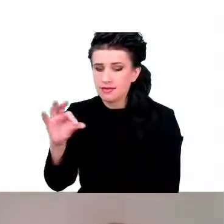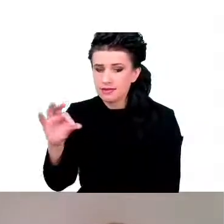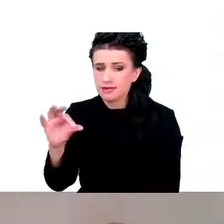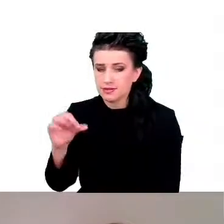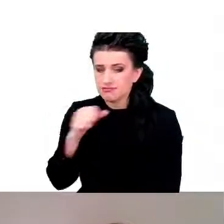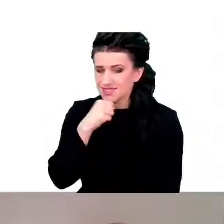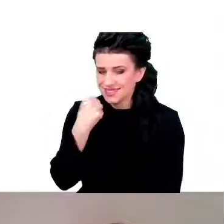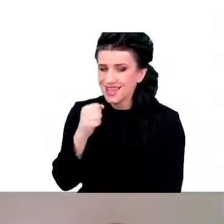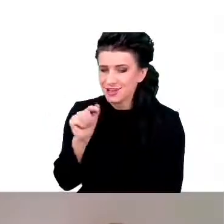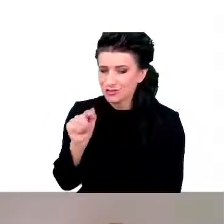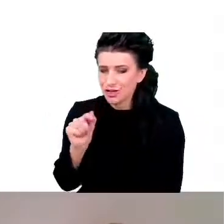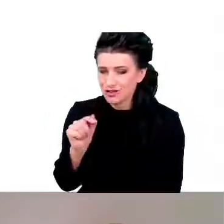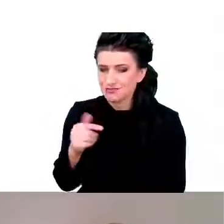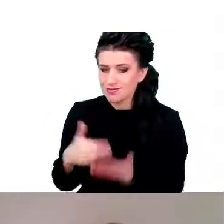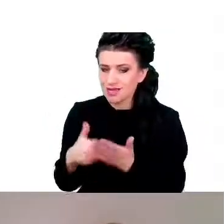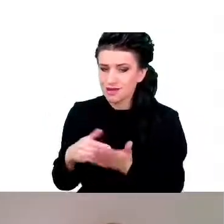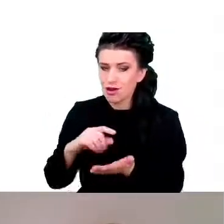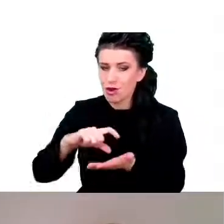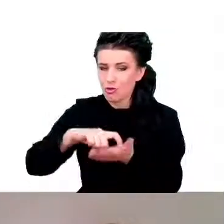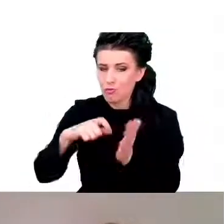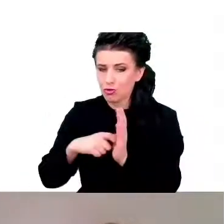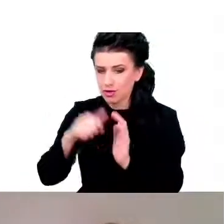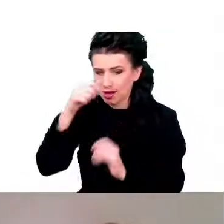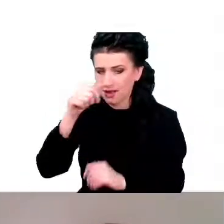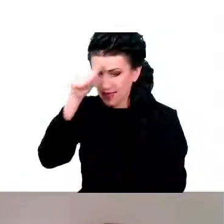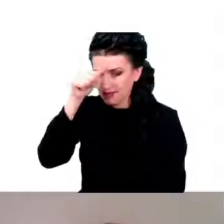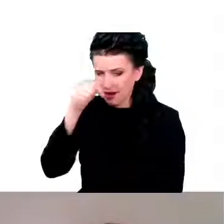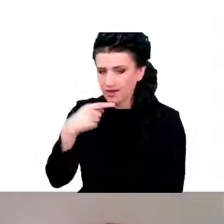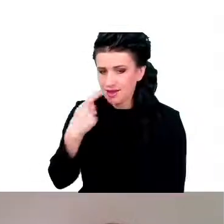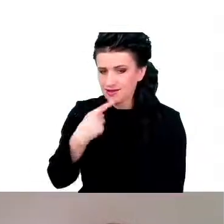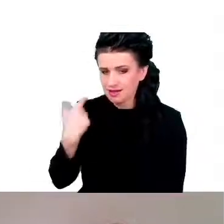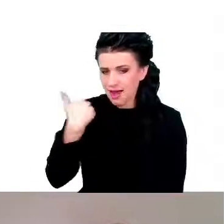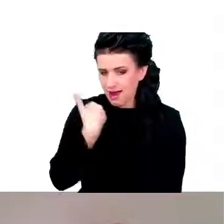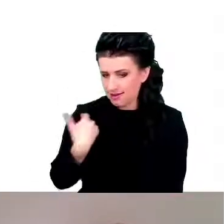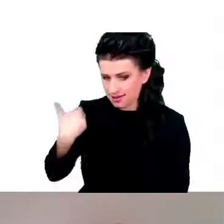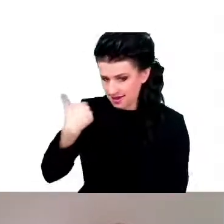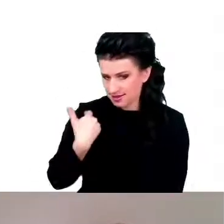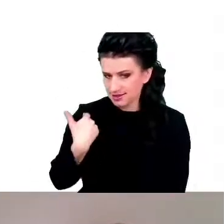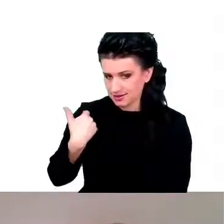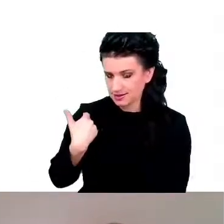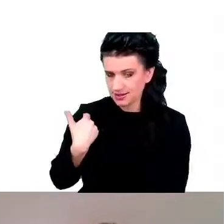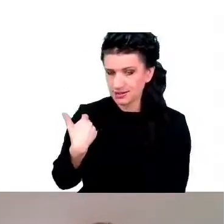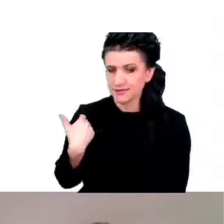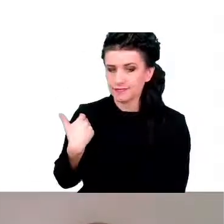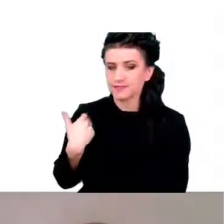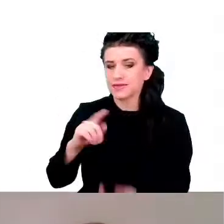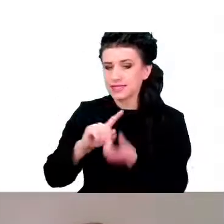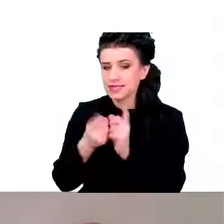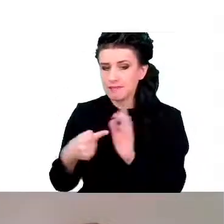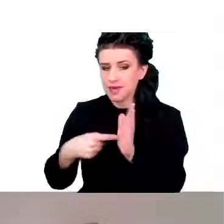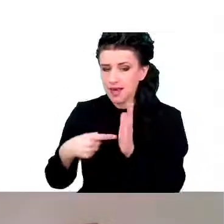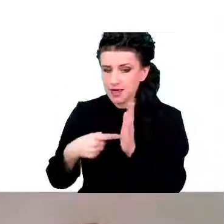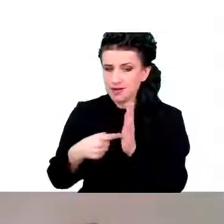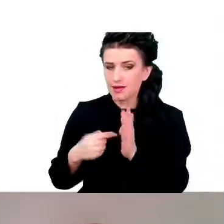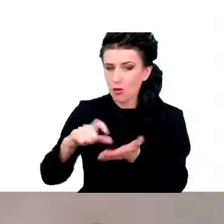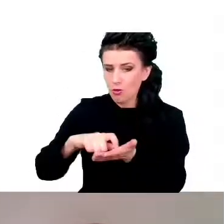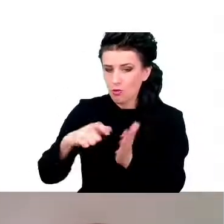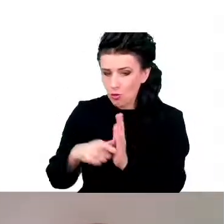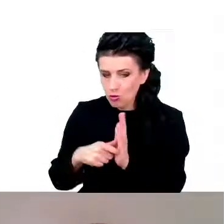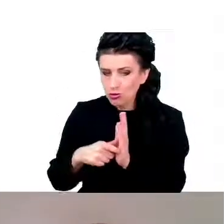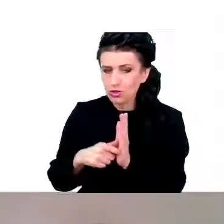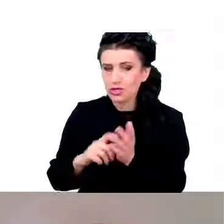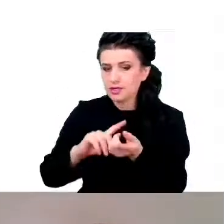dlatego niektórzy nazywają to takie komórki, które zamieniają się, które